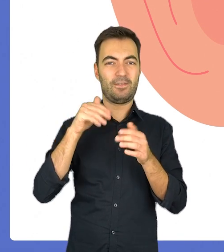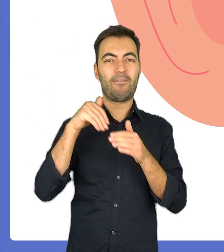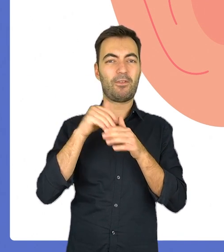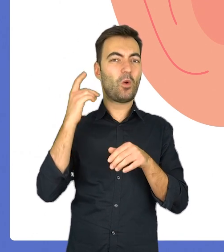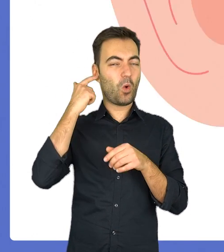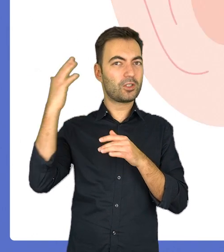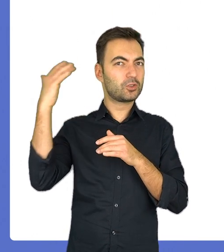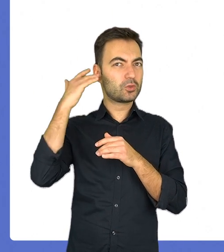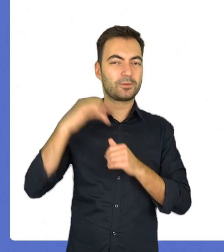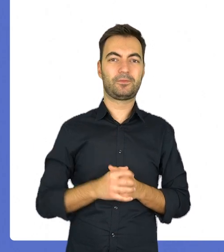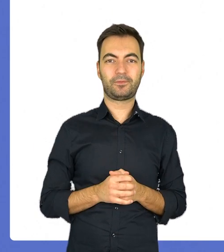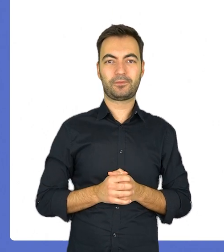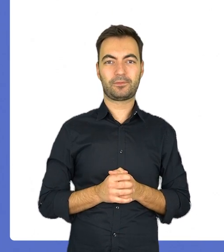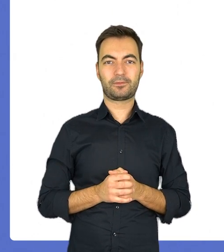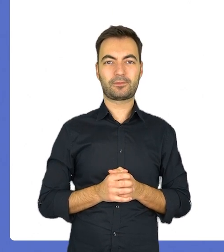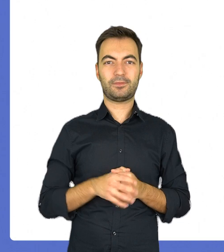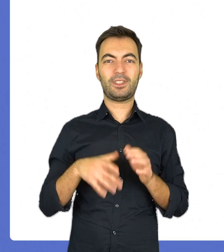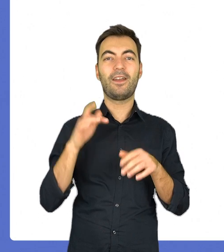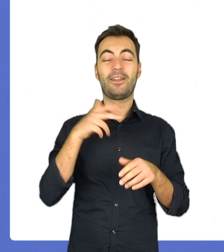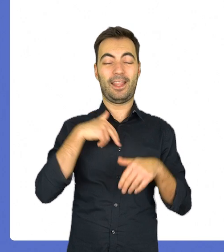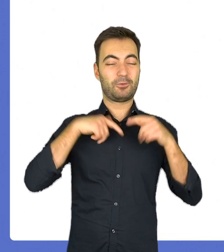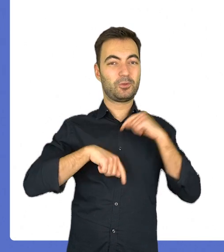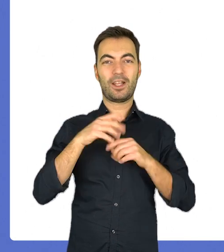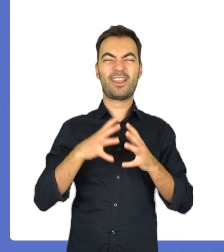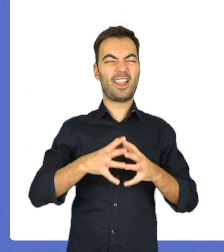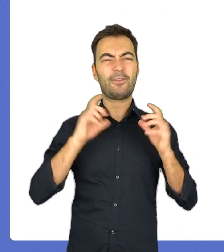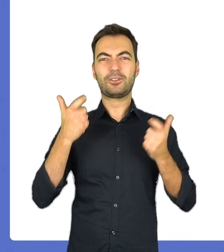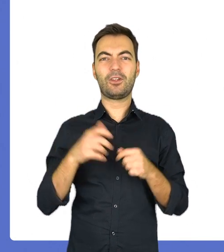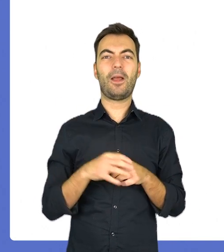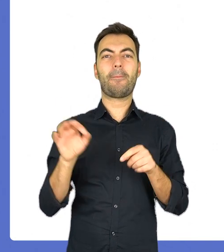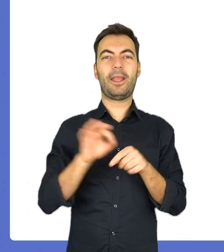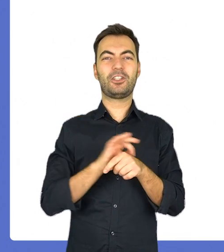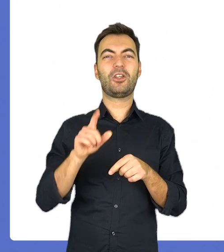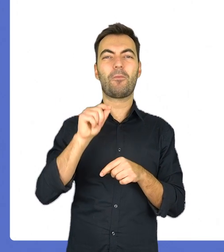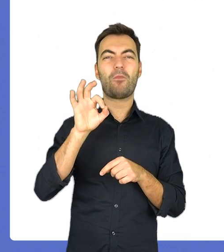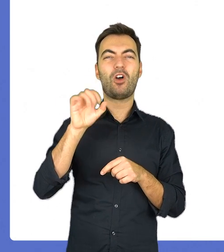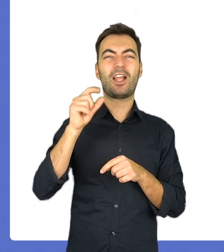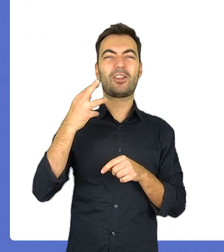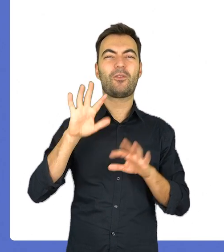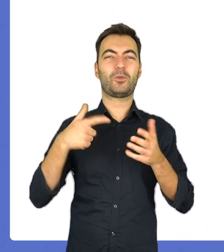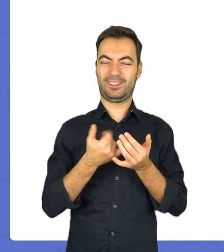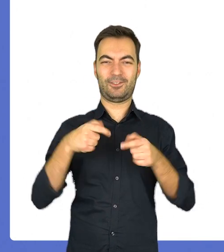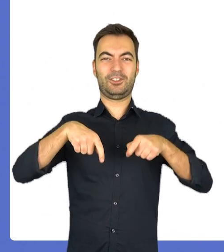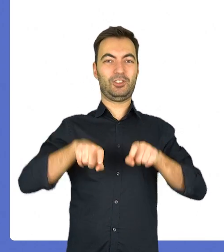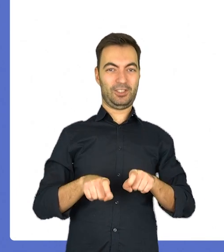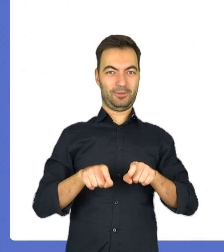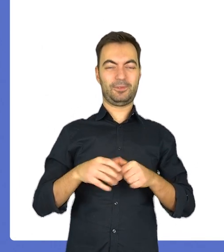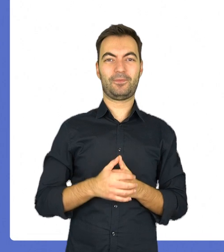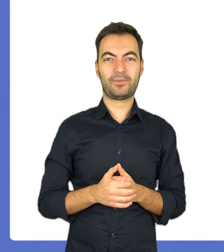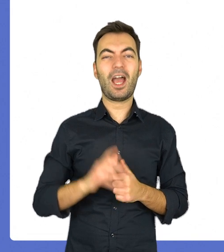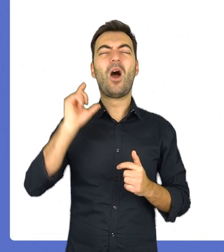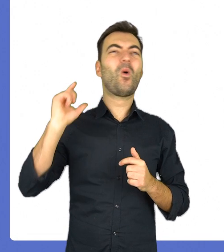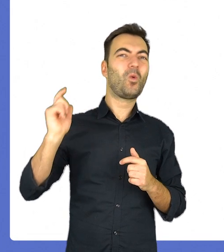wewnętrznego. Największy w naszym ciele jest mięsień pośladkowy. To ten, na którym siadamy.